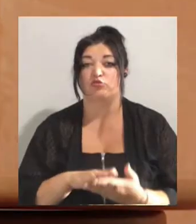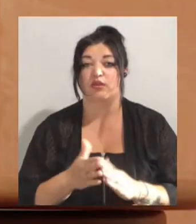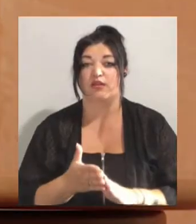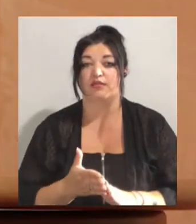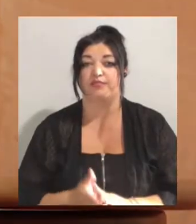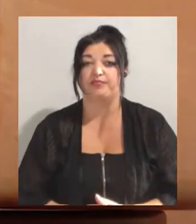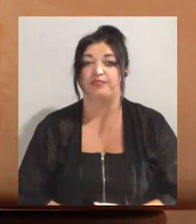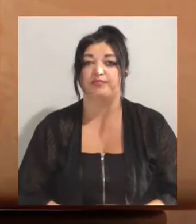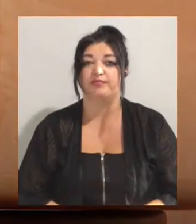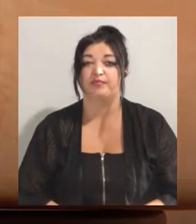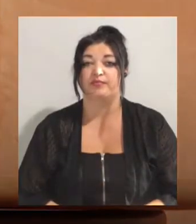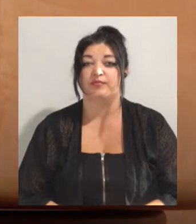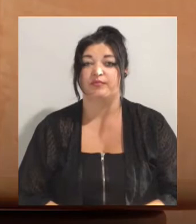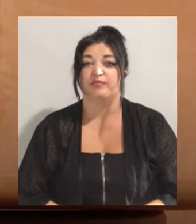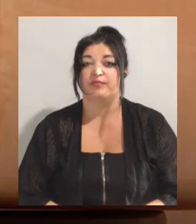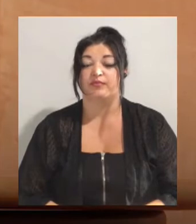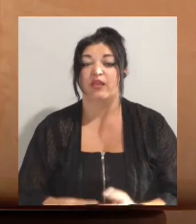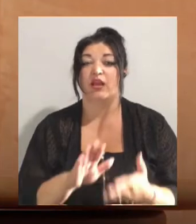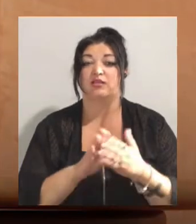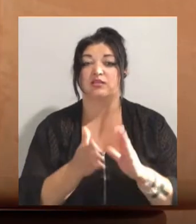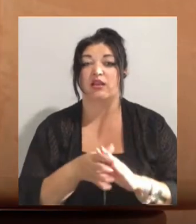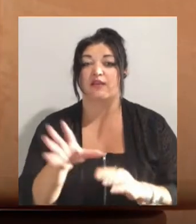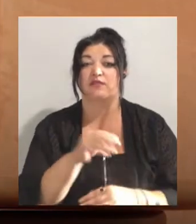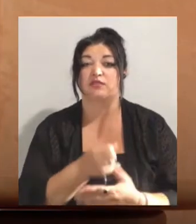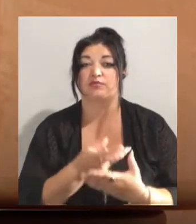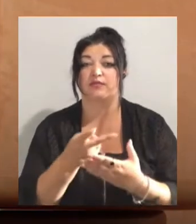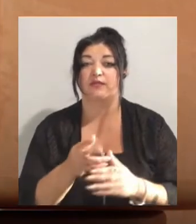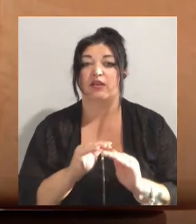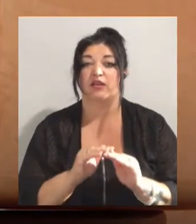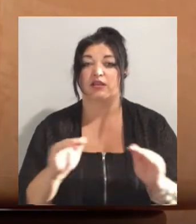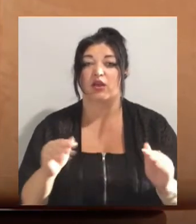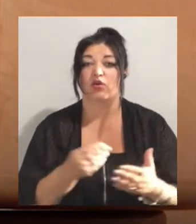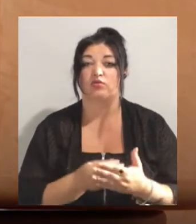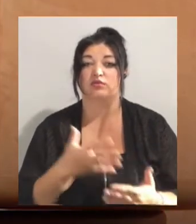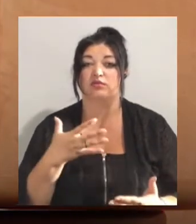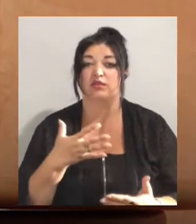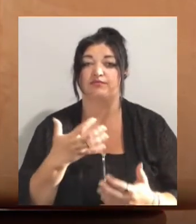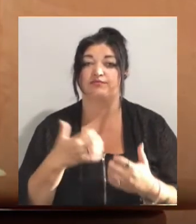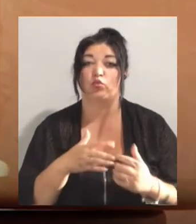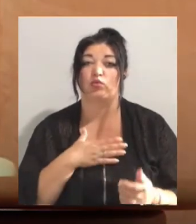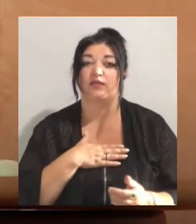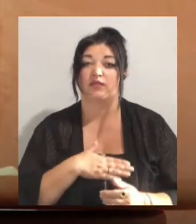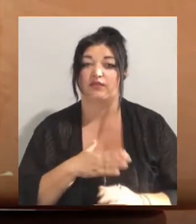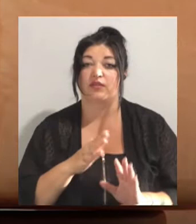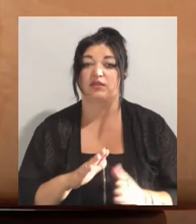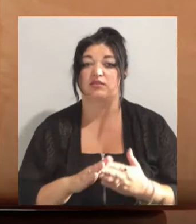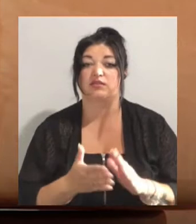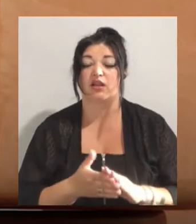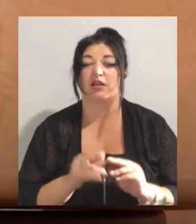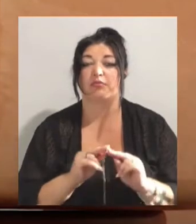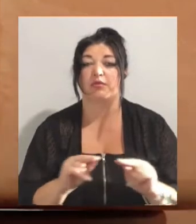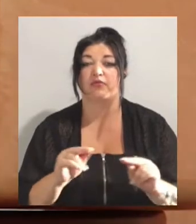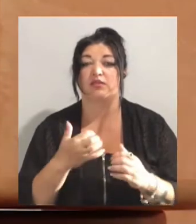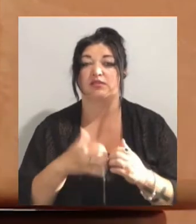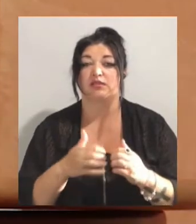На сьогоднішній день состояние всіх госпіталізованих дітей оцінюється ближе к удовлетворительному состоянию преподавателя середньої тяжесті.